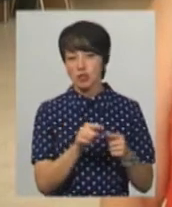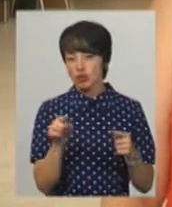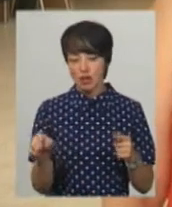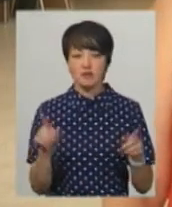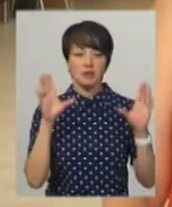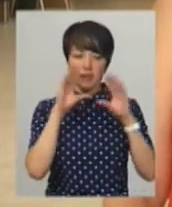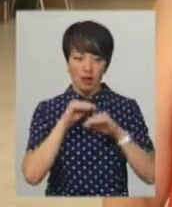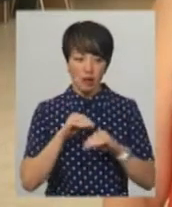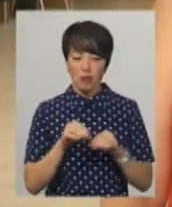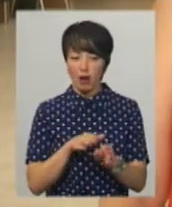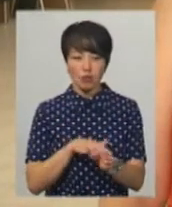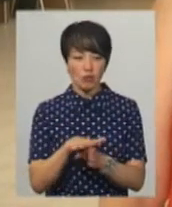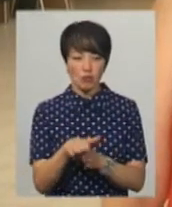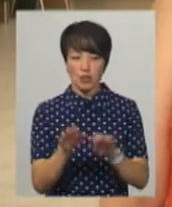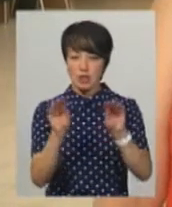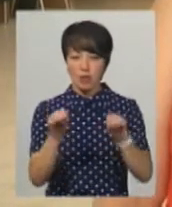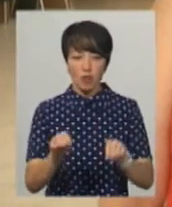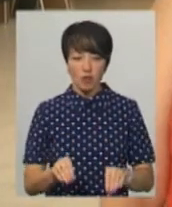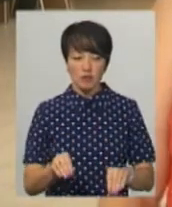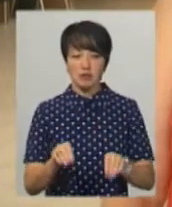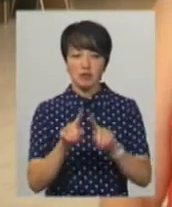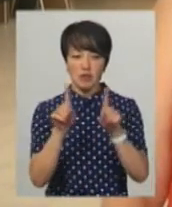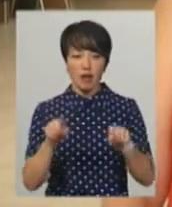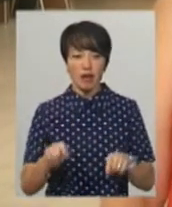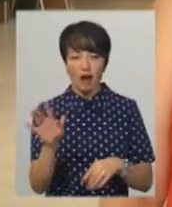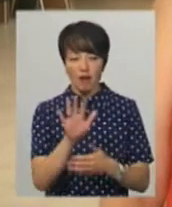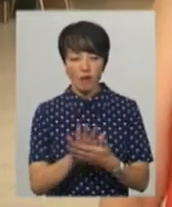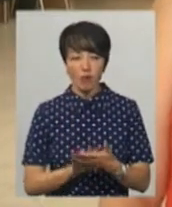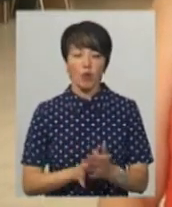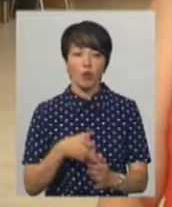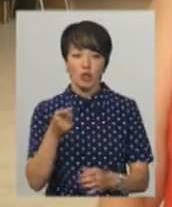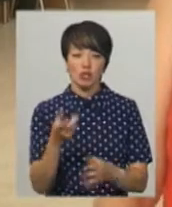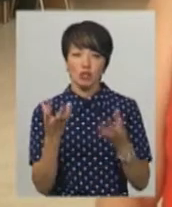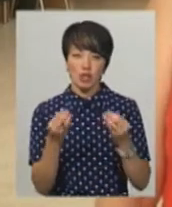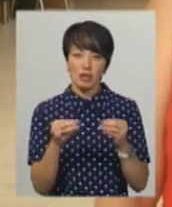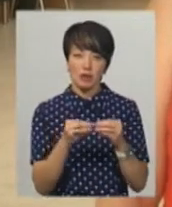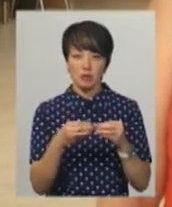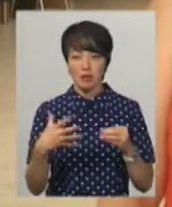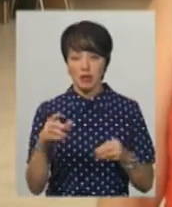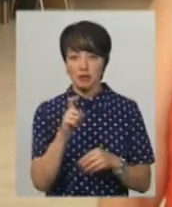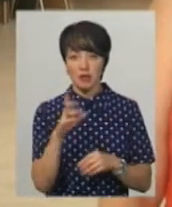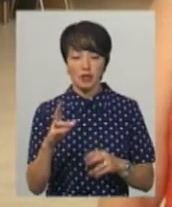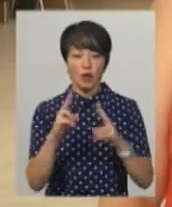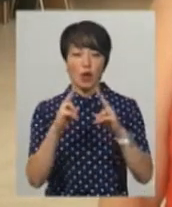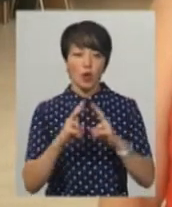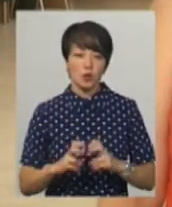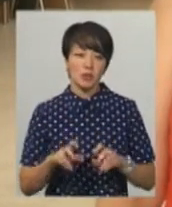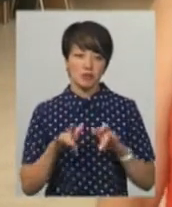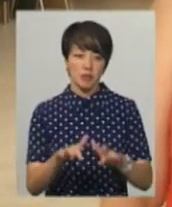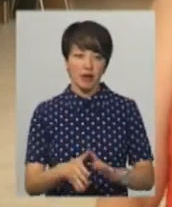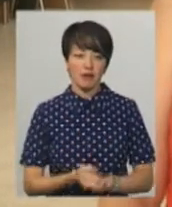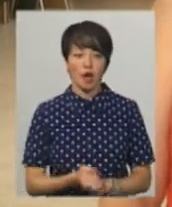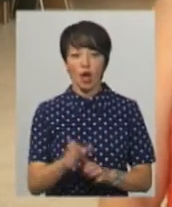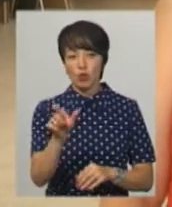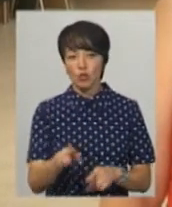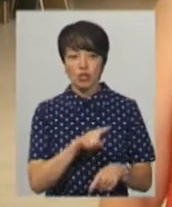ми встигаємо абсолютно заповнити позовну заяву, подати її. Ще хвилин 10-15 займає розвиток самої справи. Тобто